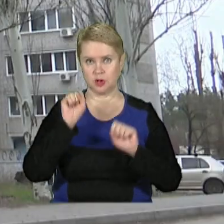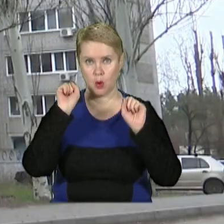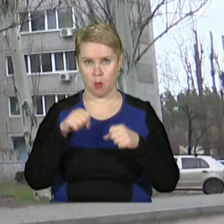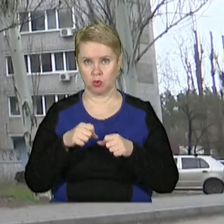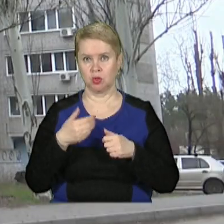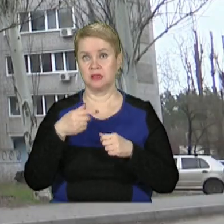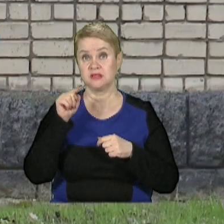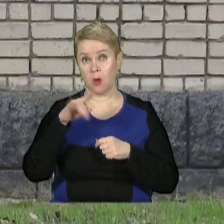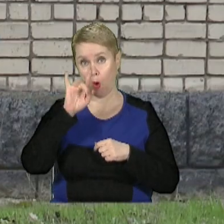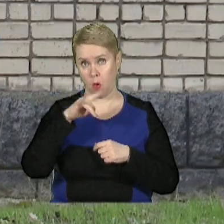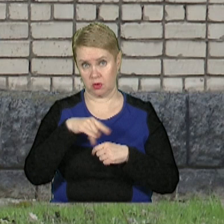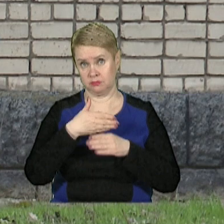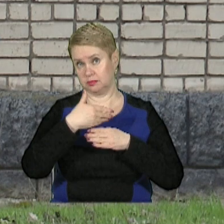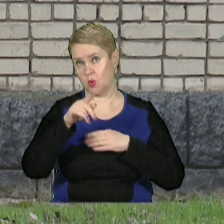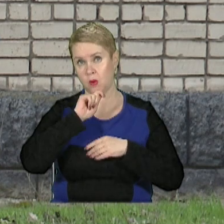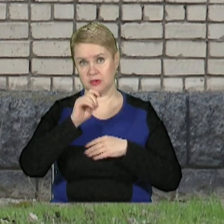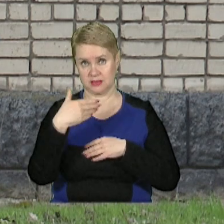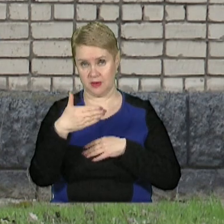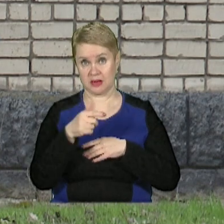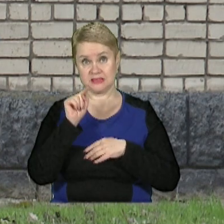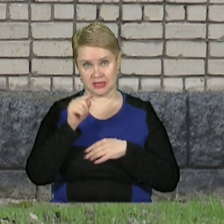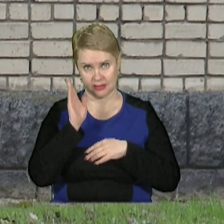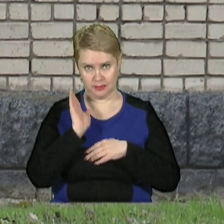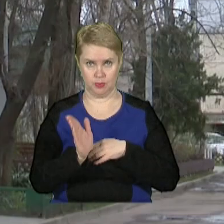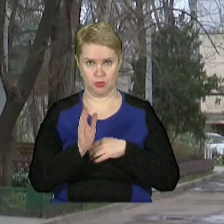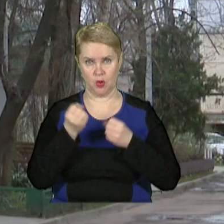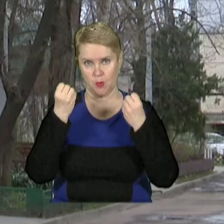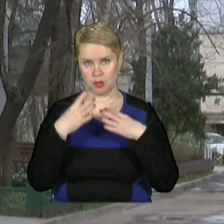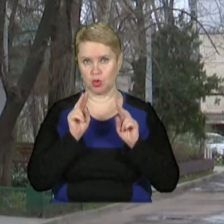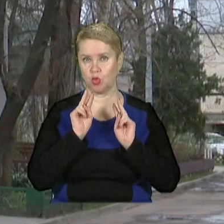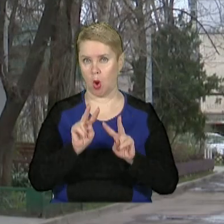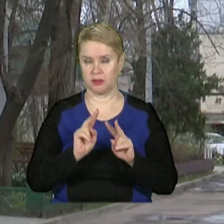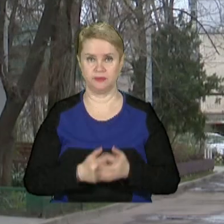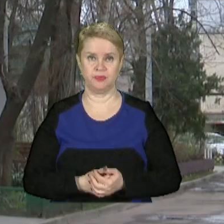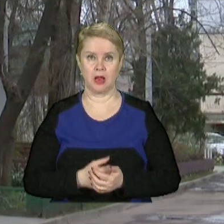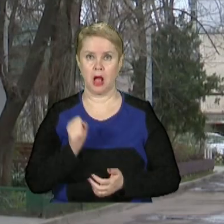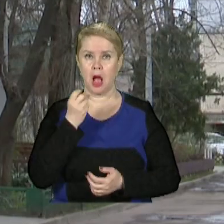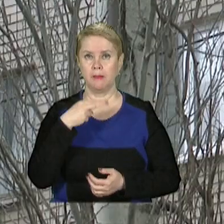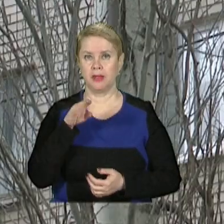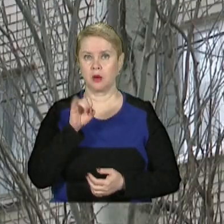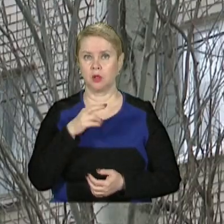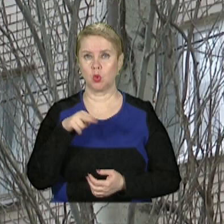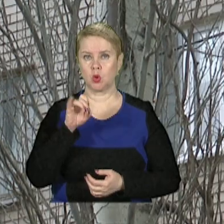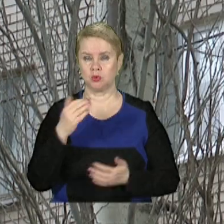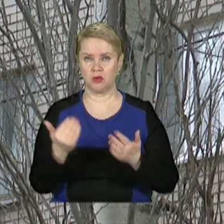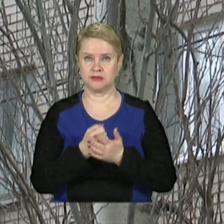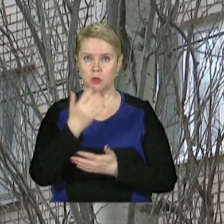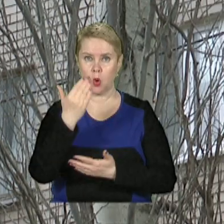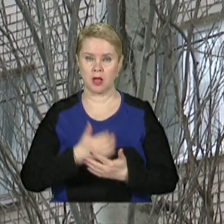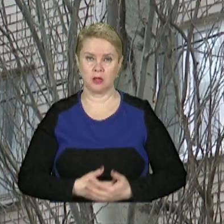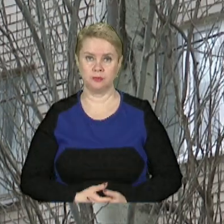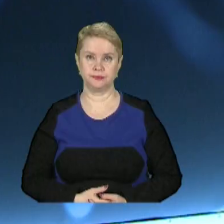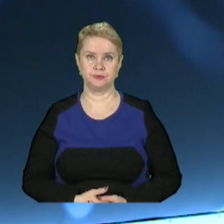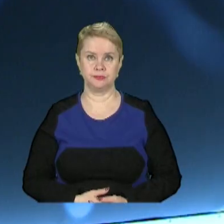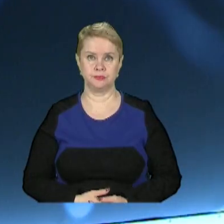можна вивішувати з вікон українські прапори. За ними буде простіше доглядати. Айміна Арнаут, Євген Дрозд, новини 11